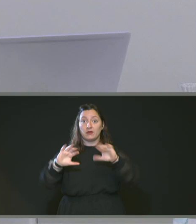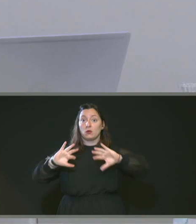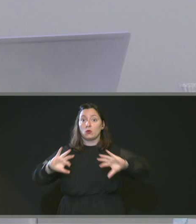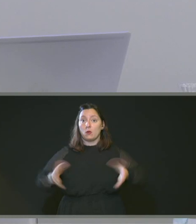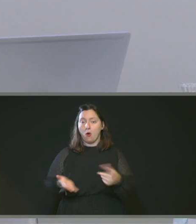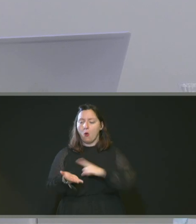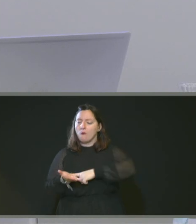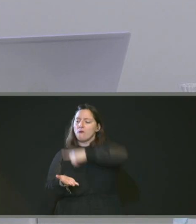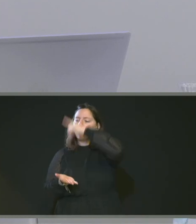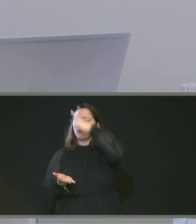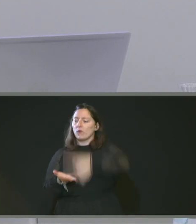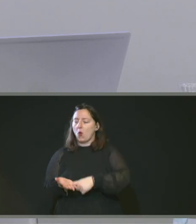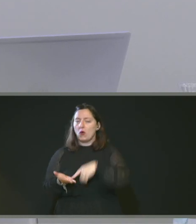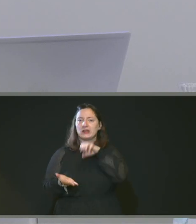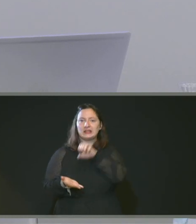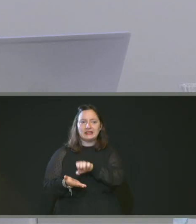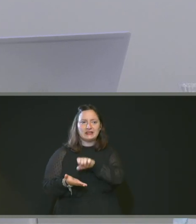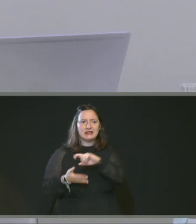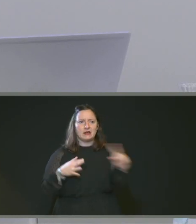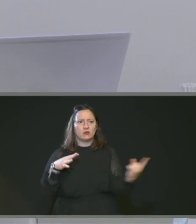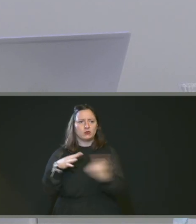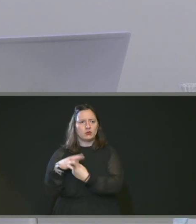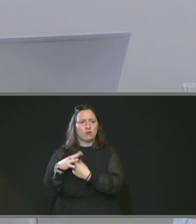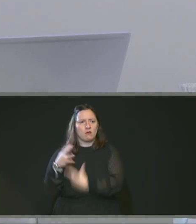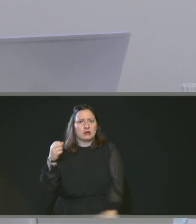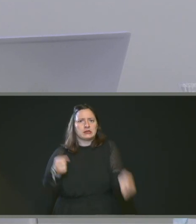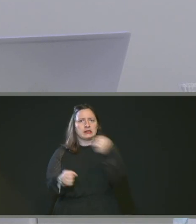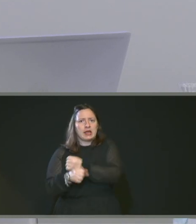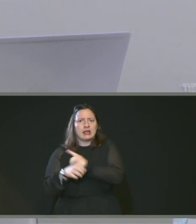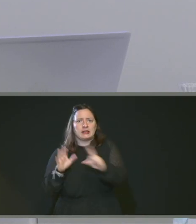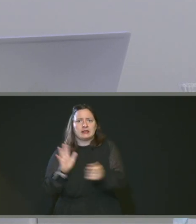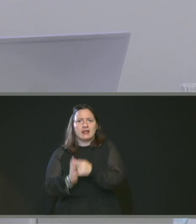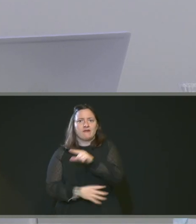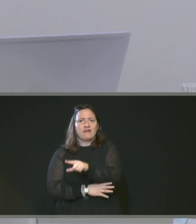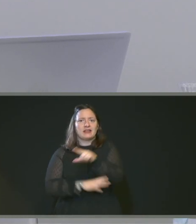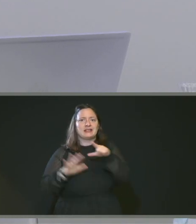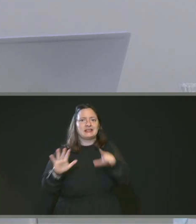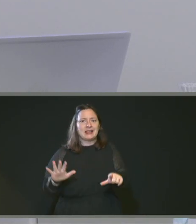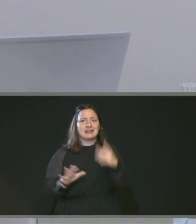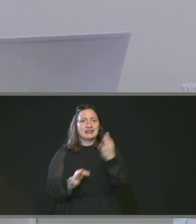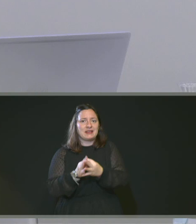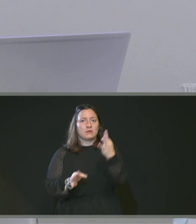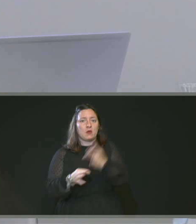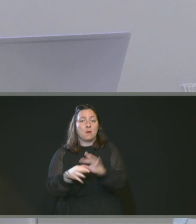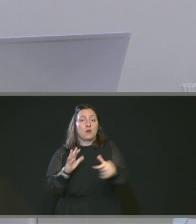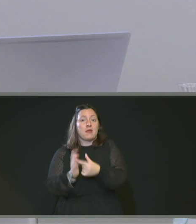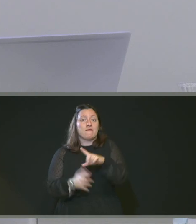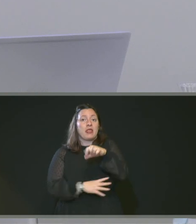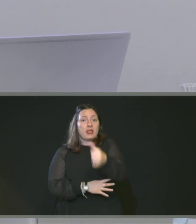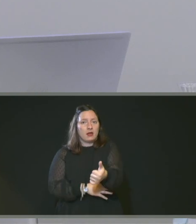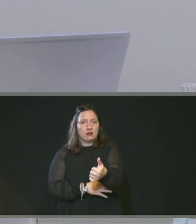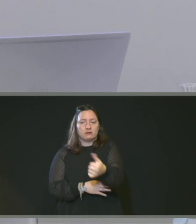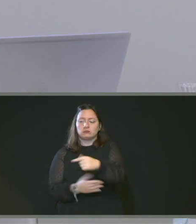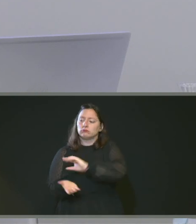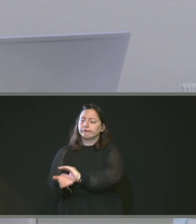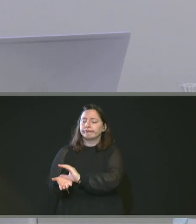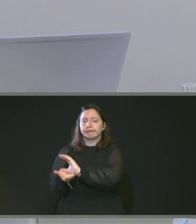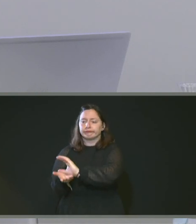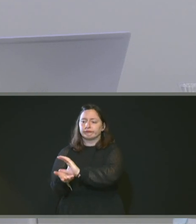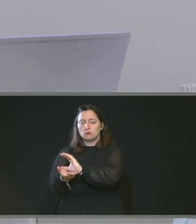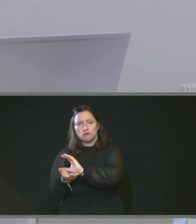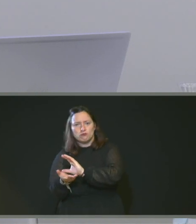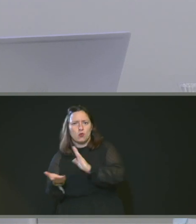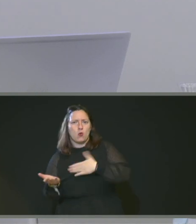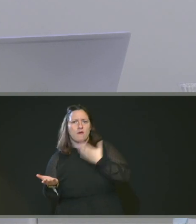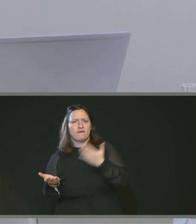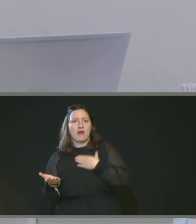avait été approuvé au Conseil du 27 septembre 2021. Donc, l'objectif, je rappelle, de ce fonds est de favoriser l'implantation